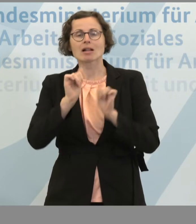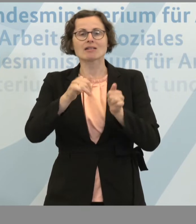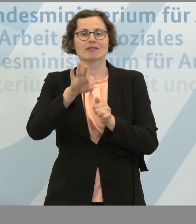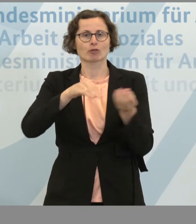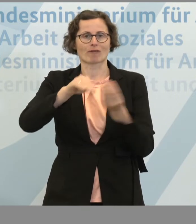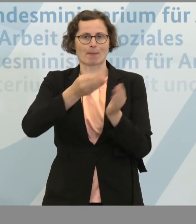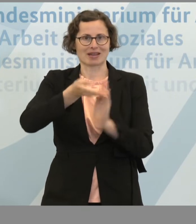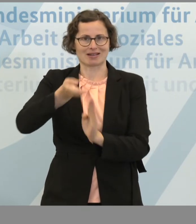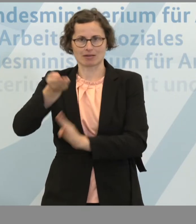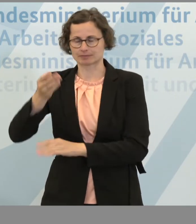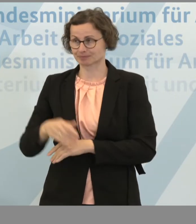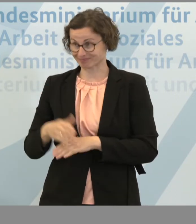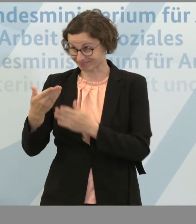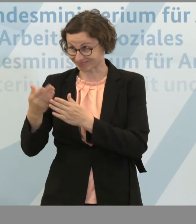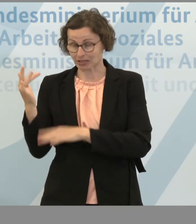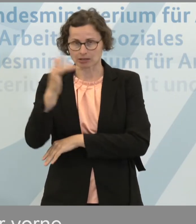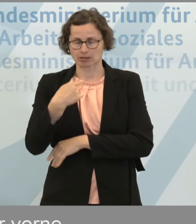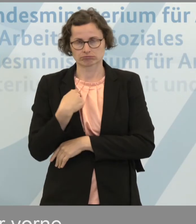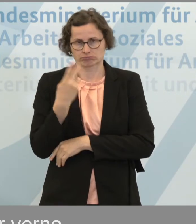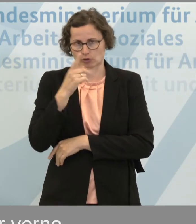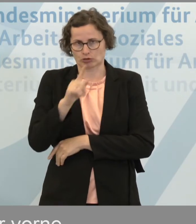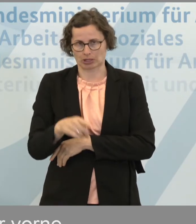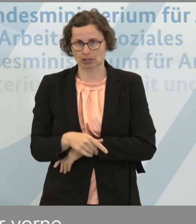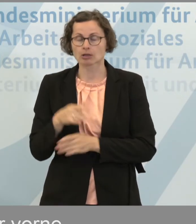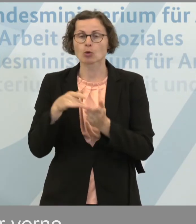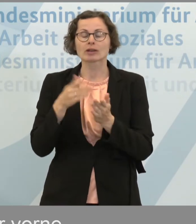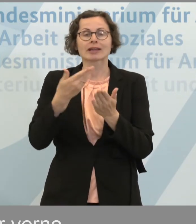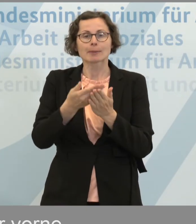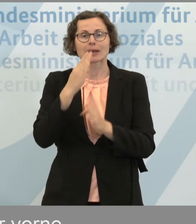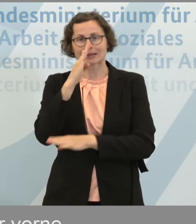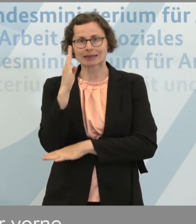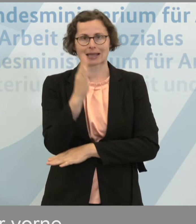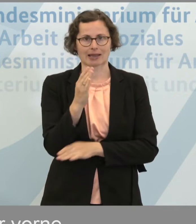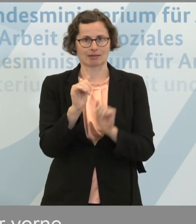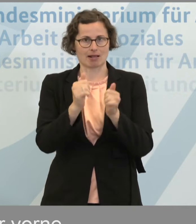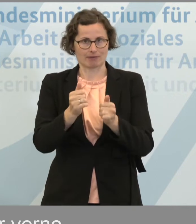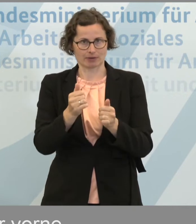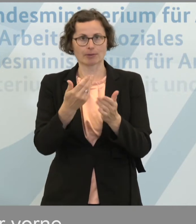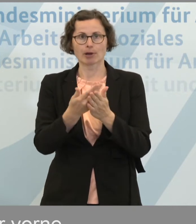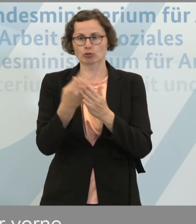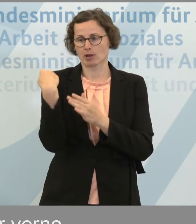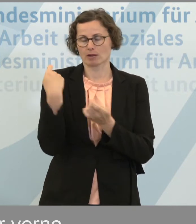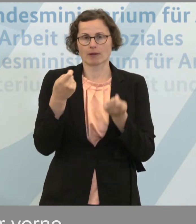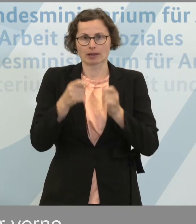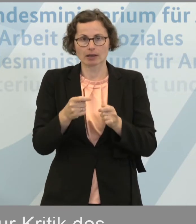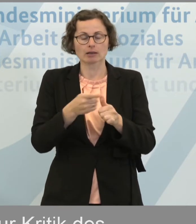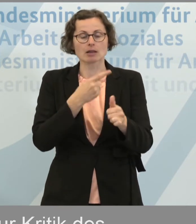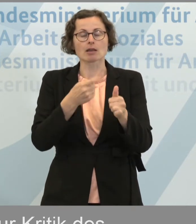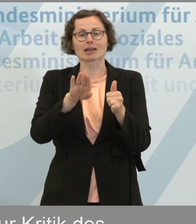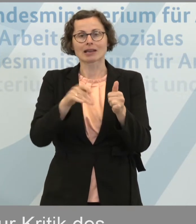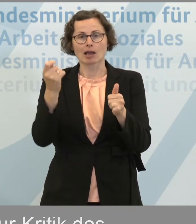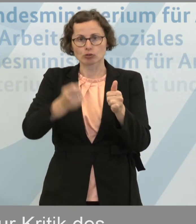Ich kann diese Kritik nicht nachvollziehen, denn zum einen gibt es direkte Hilfen, die wir beschlossen haben, zum Beispiel mit den veränderten Regeln zum Kinderzuschlag,